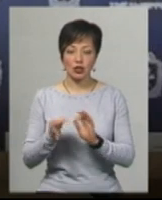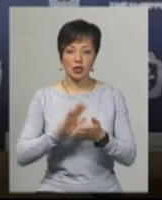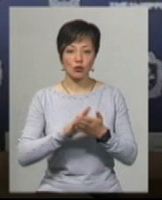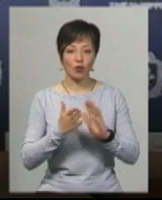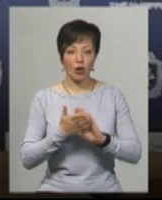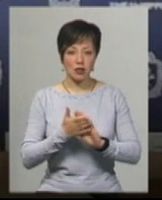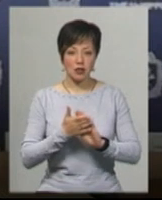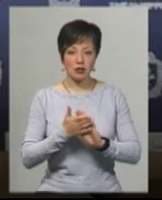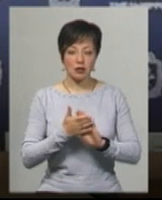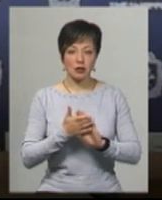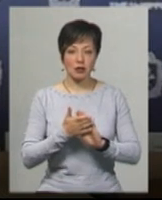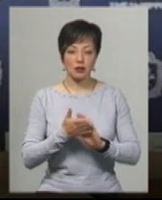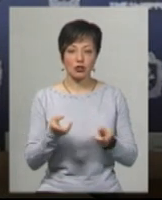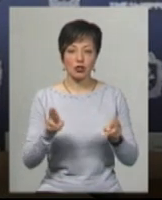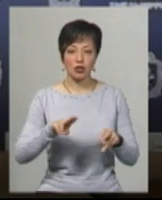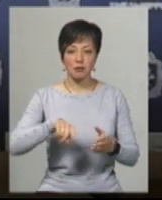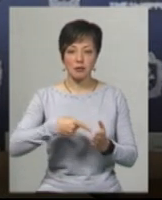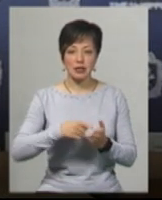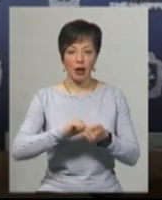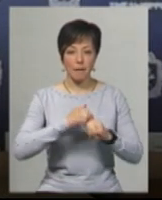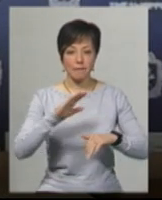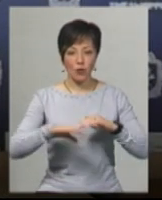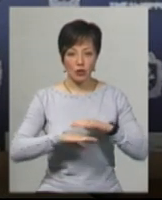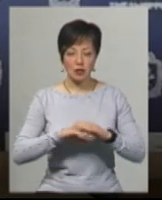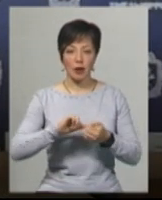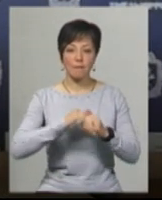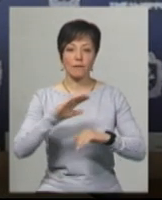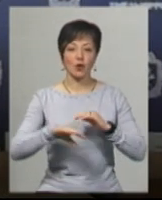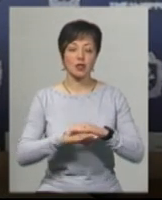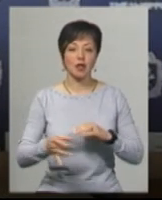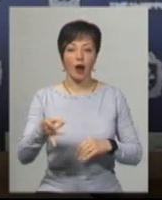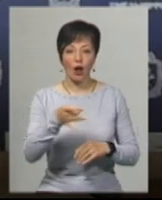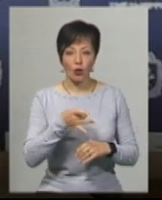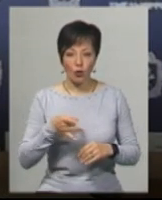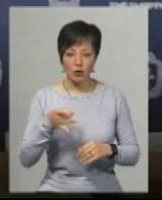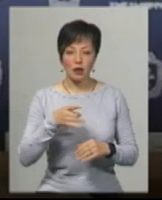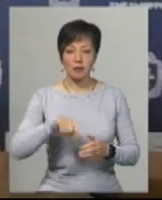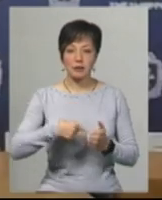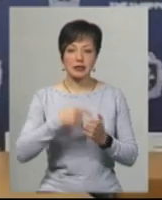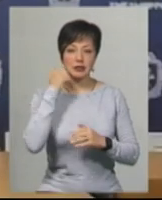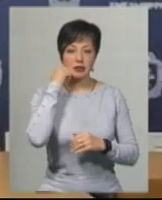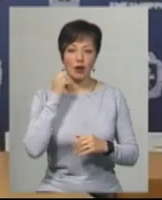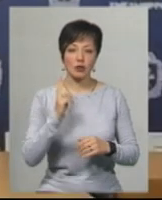брати в цілому по області, нас залишається місто Кам'янець-Подільський, Кам'янець-Подільський район, місто